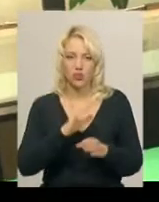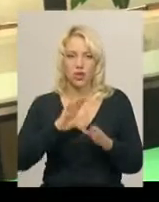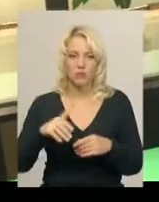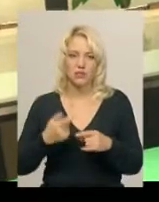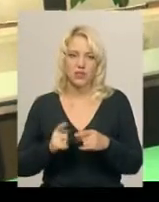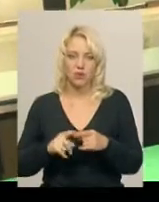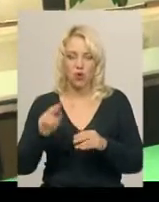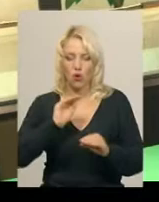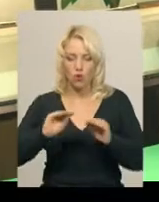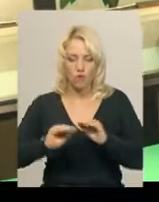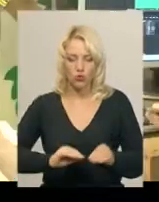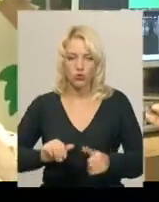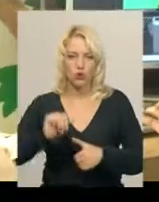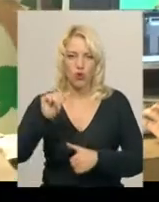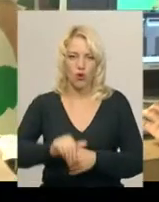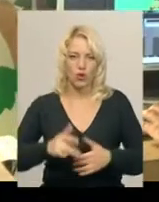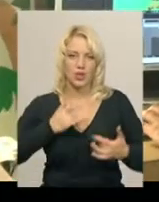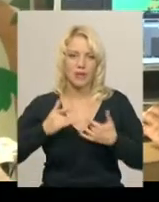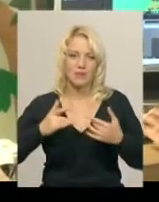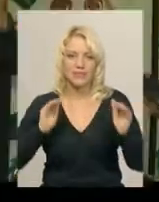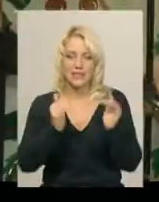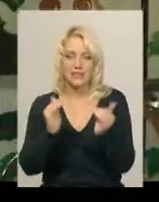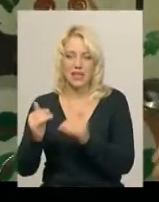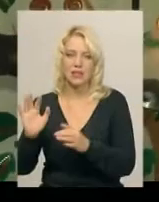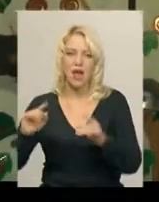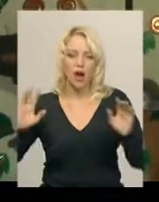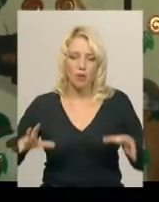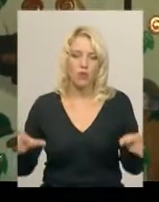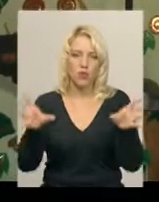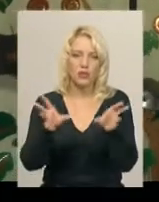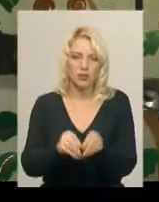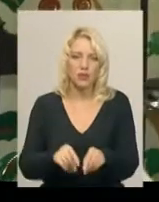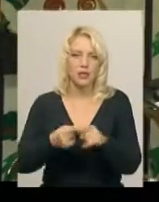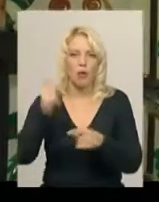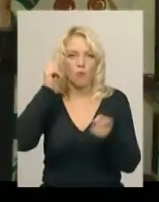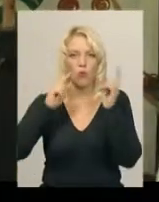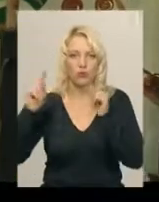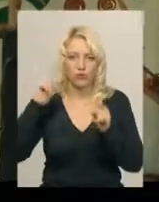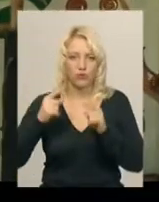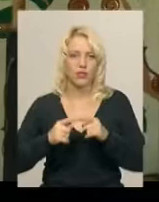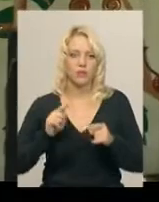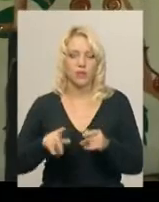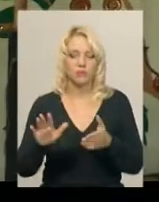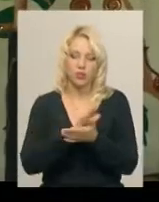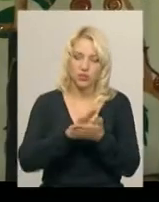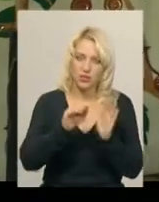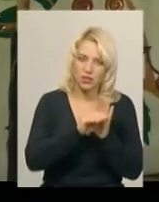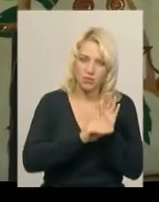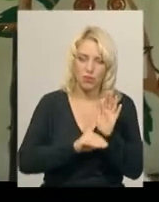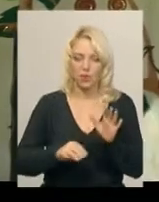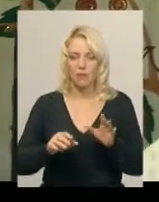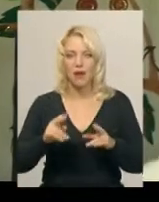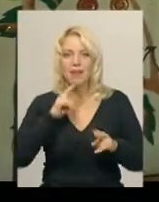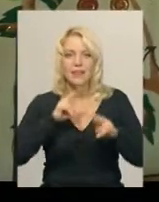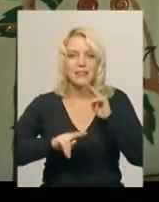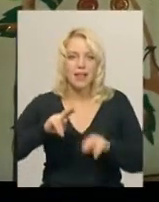Подзігун монтує окремі сцени, з яких згодом створює мультфільм. Все це потім в комп'ютерній програмі чиститься, якщо потрібно, склеюється